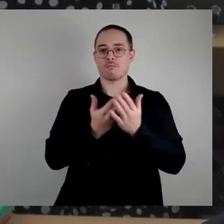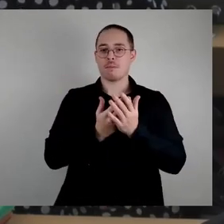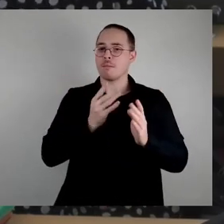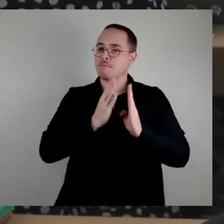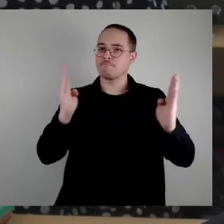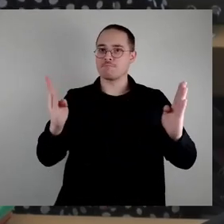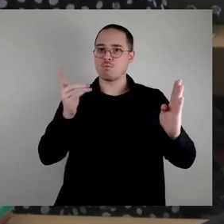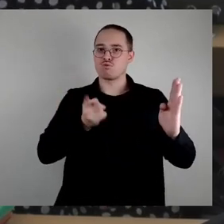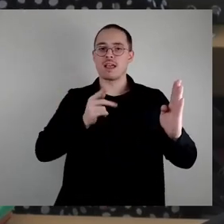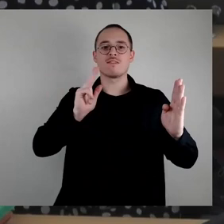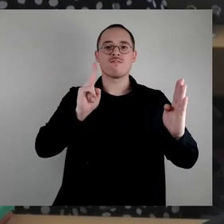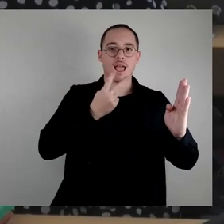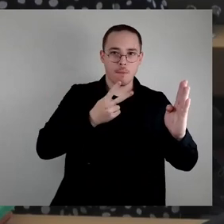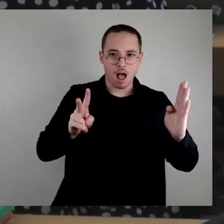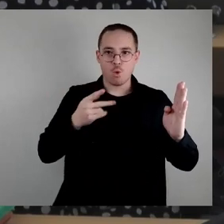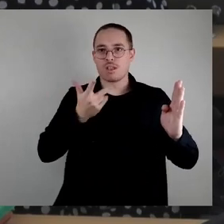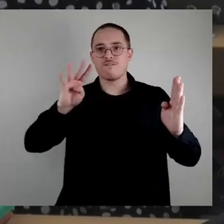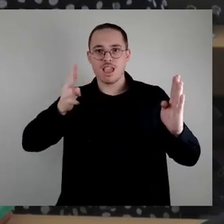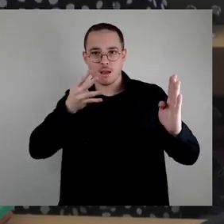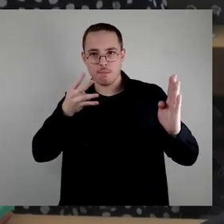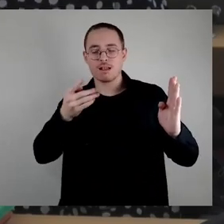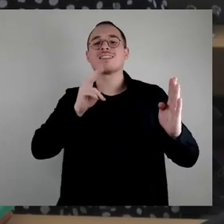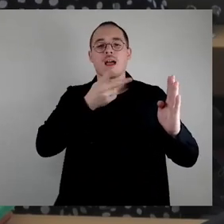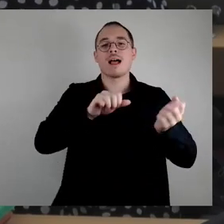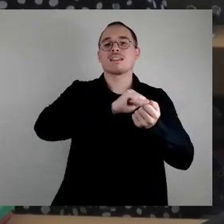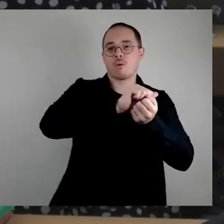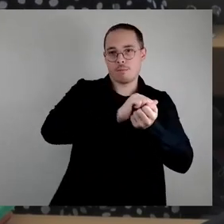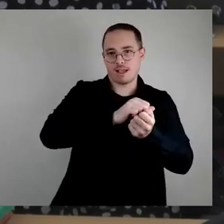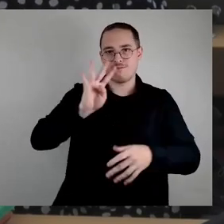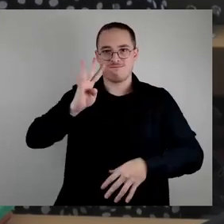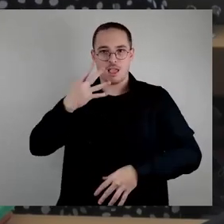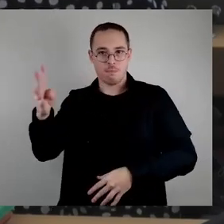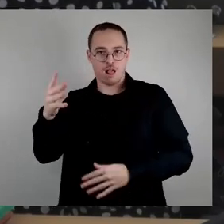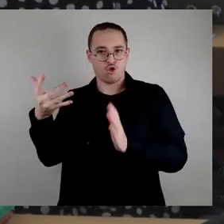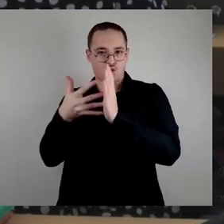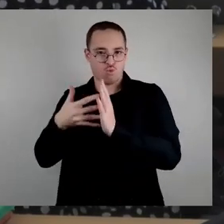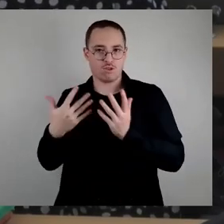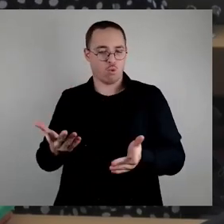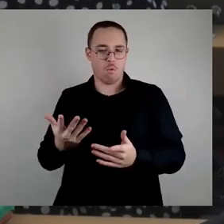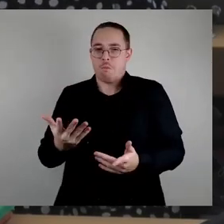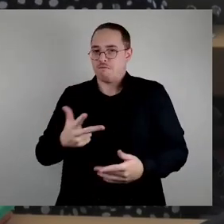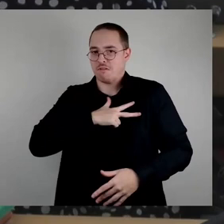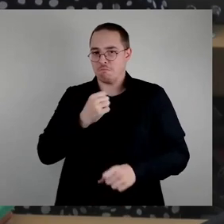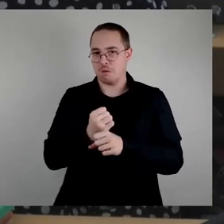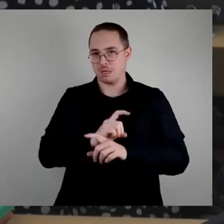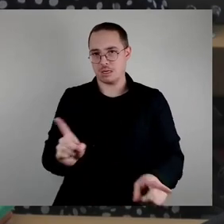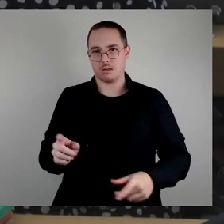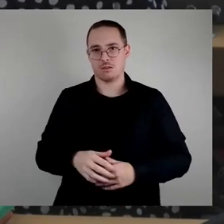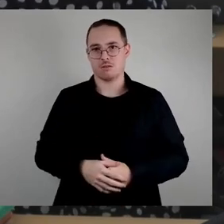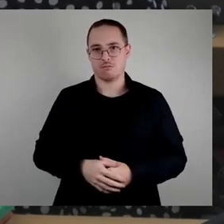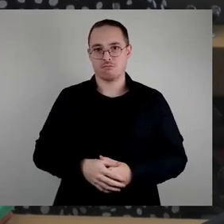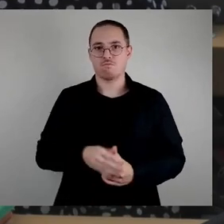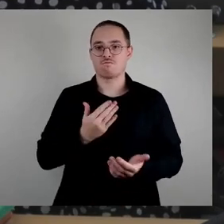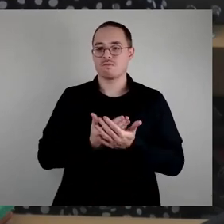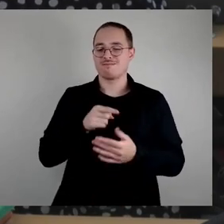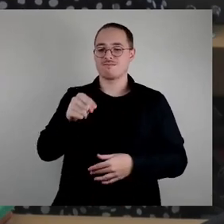beziehungsweise viermal pro Jahr kontrolliert wird und dass sich aus dem heraus dann Ansammlungen von Totholz